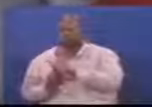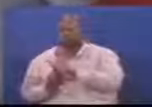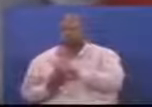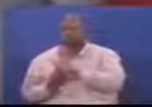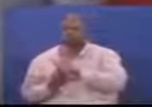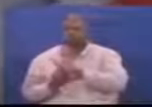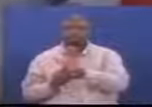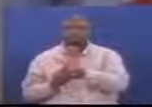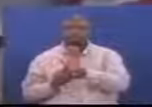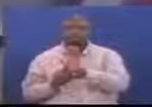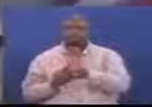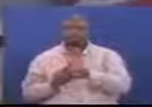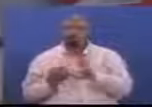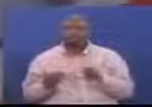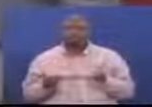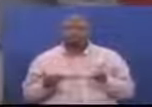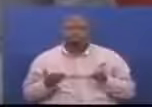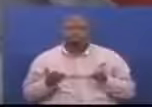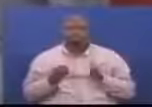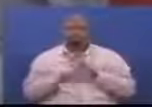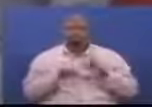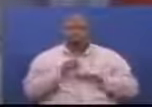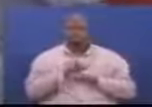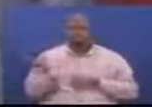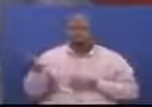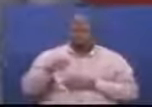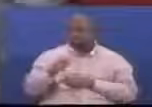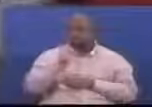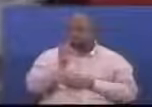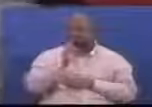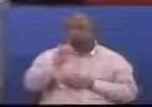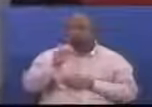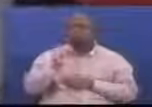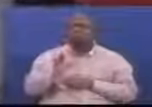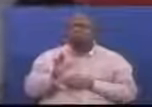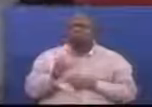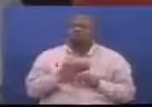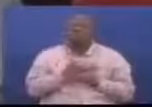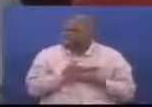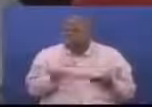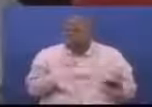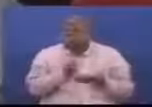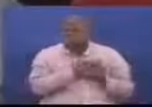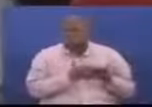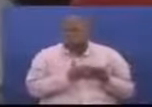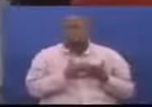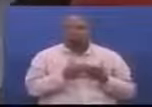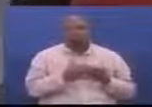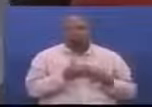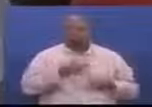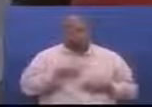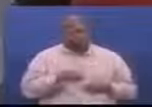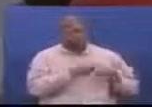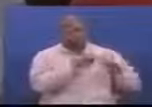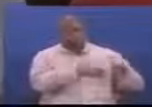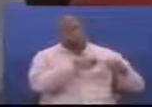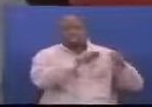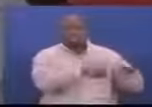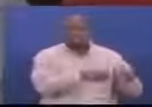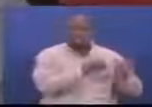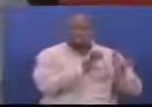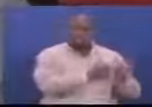Mwenyekiti hapa wabungi wamejadili swala la kilimo Hakuna sehemu waziri wa kilimo Anaplan